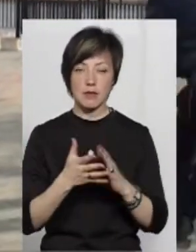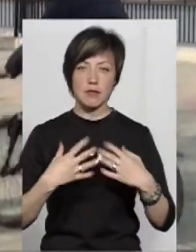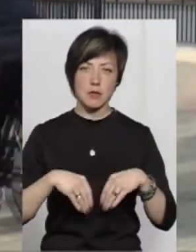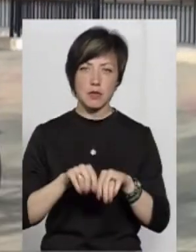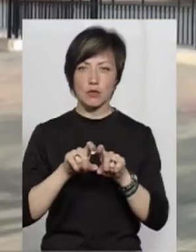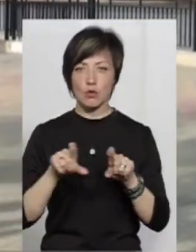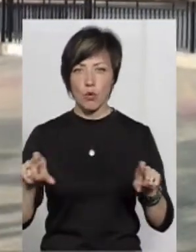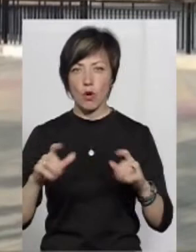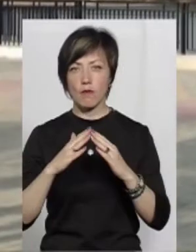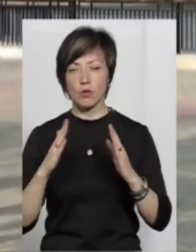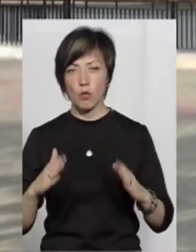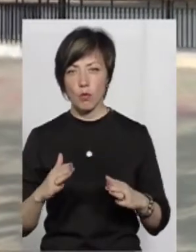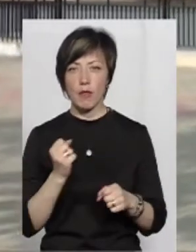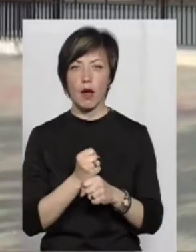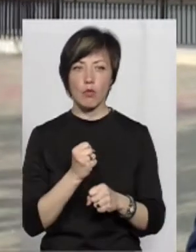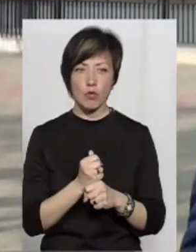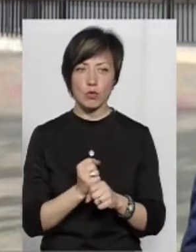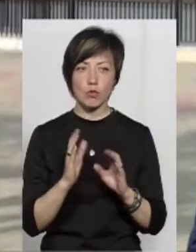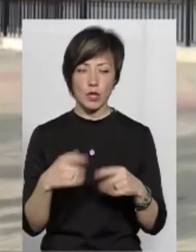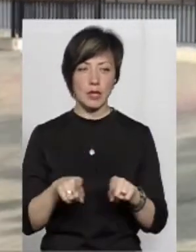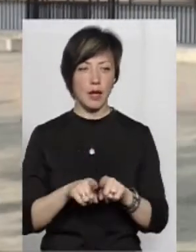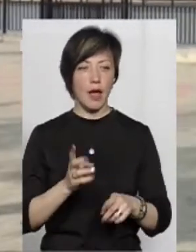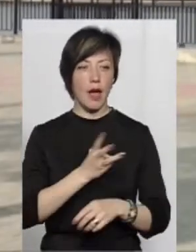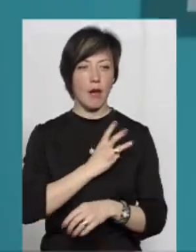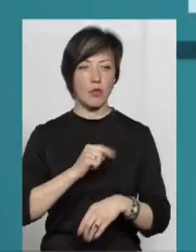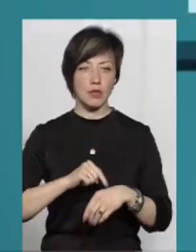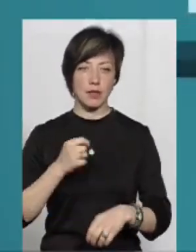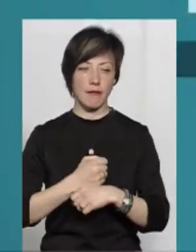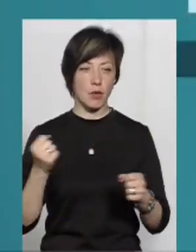школі, вдома, на роботі, буде отакий емоційний вибух.